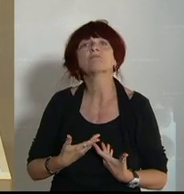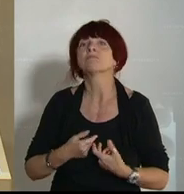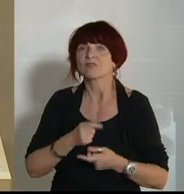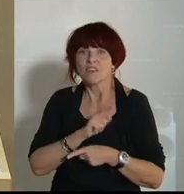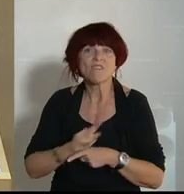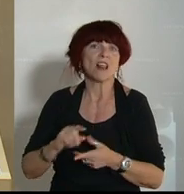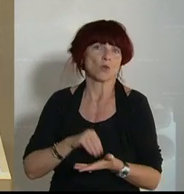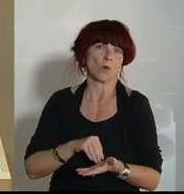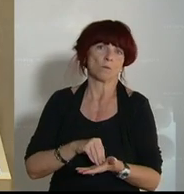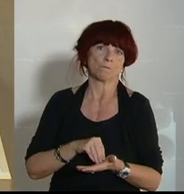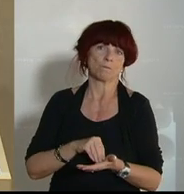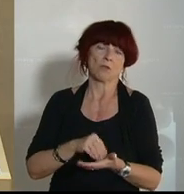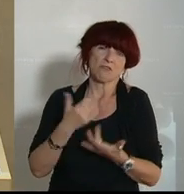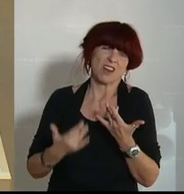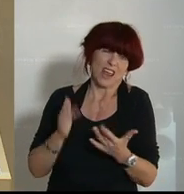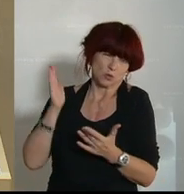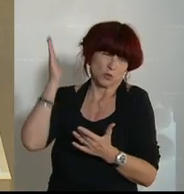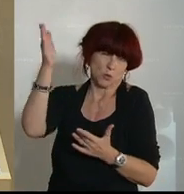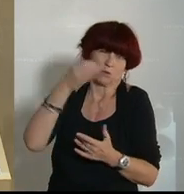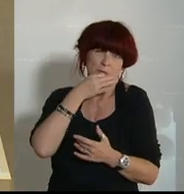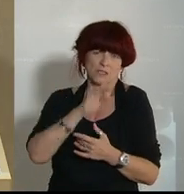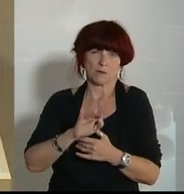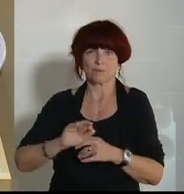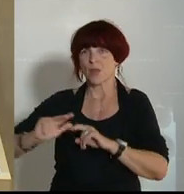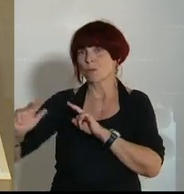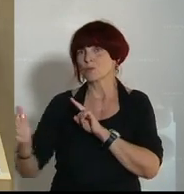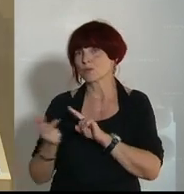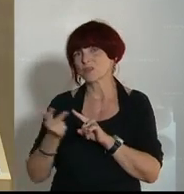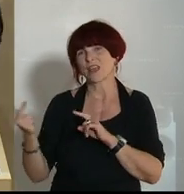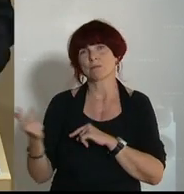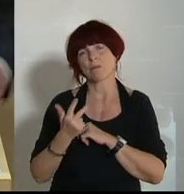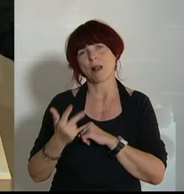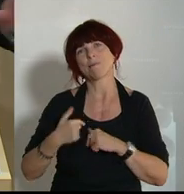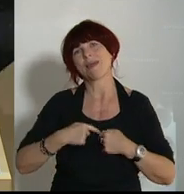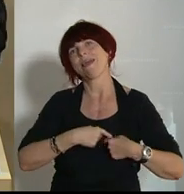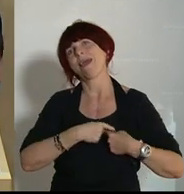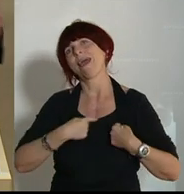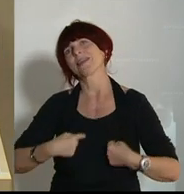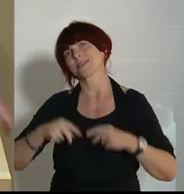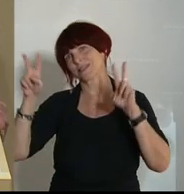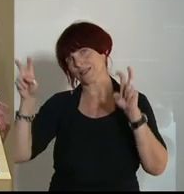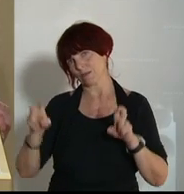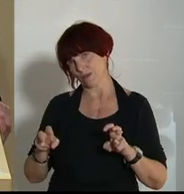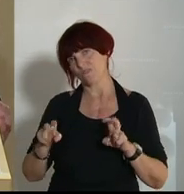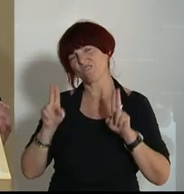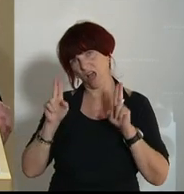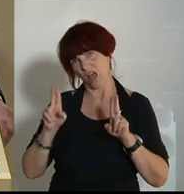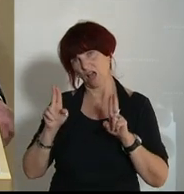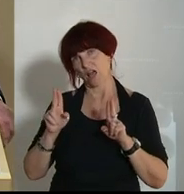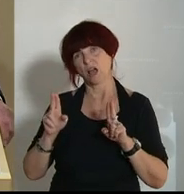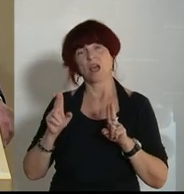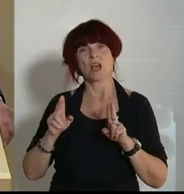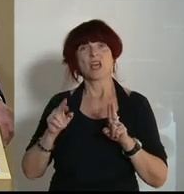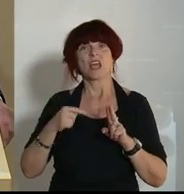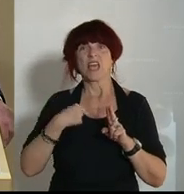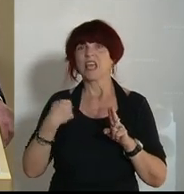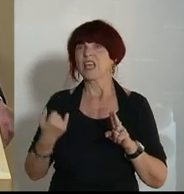besser. So, jetzt zum dritten Mal auf mein Herzensthema. Und ich möchte das feststellen, weil ich permanent auf die